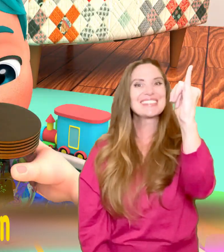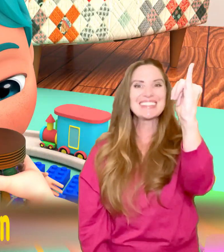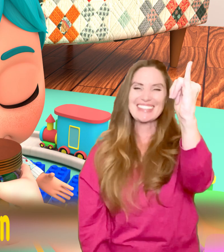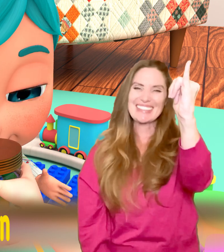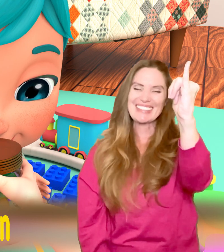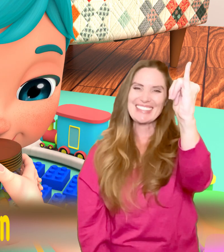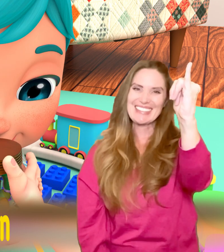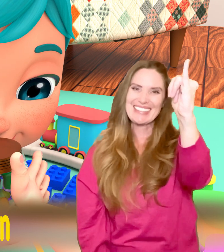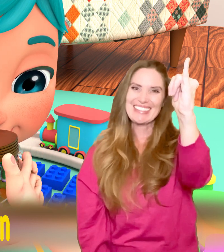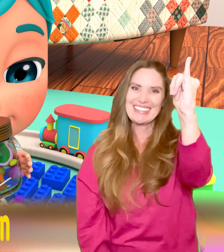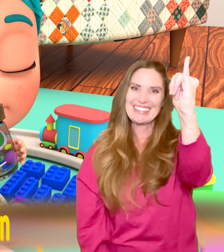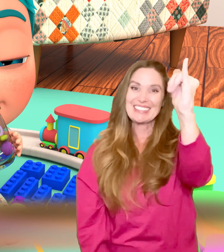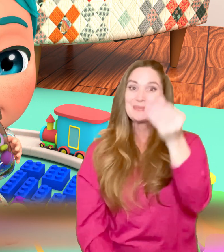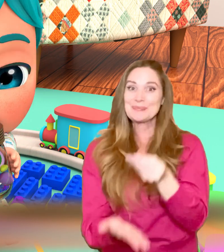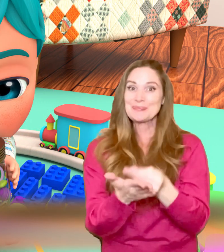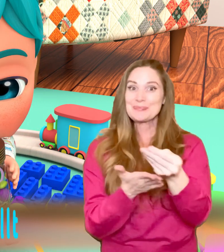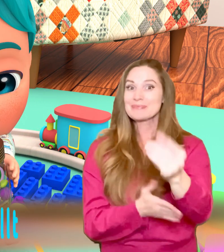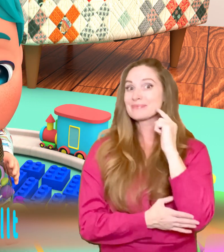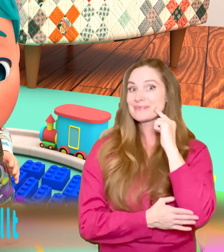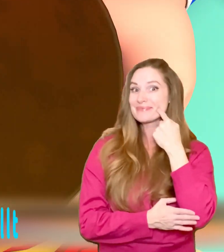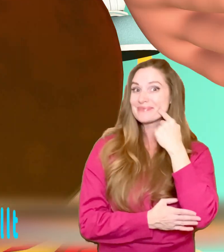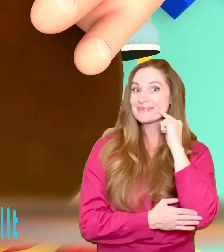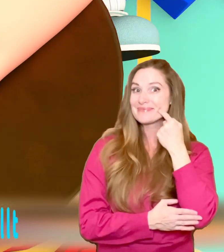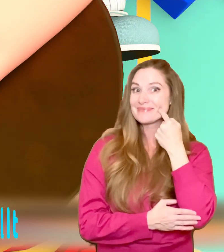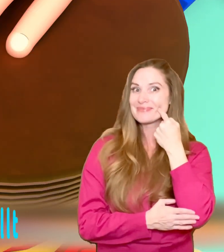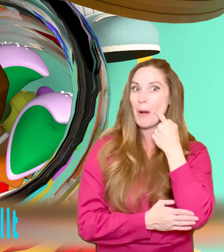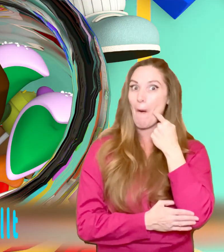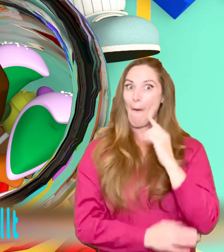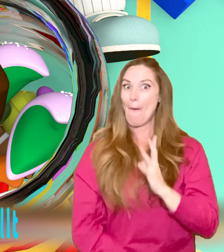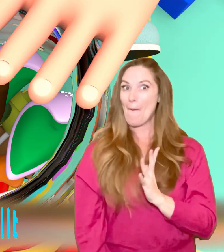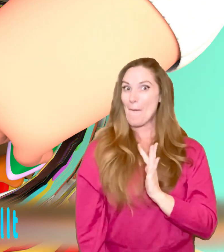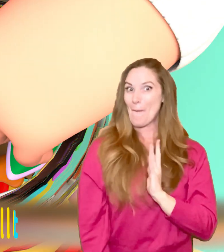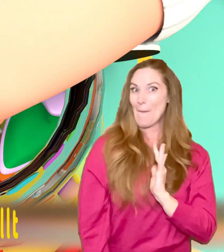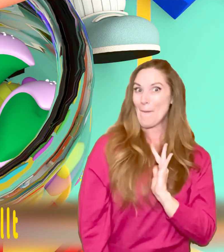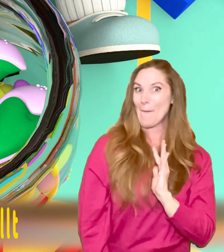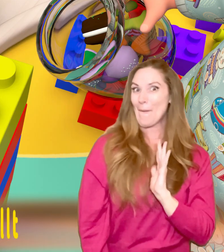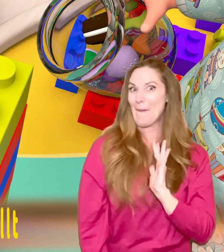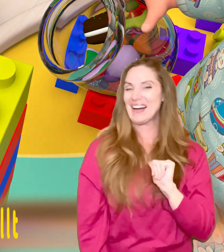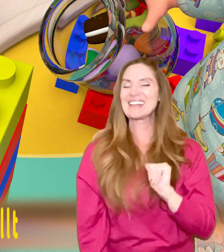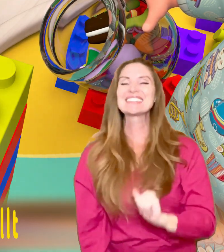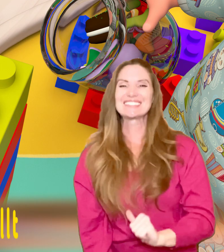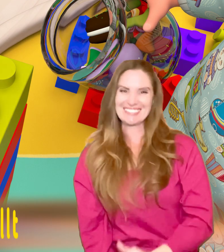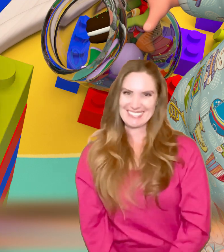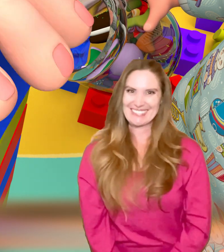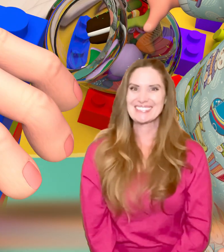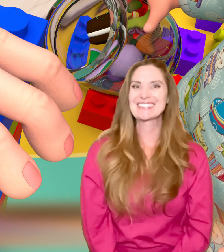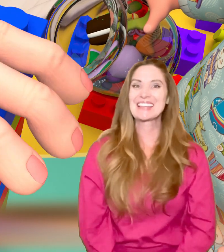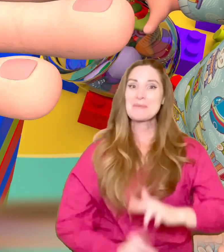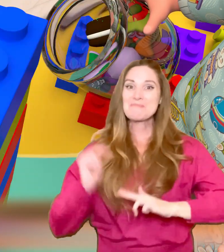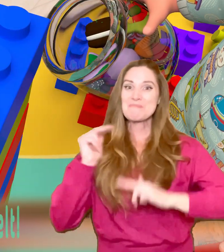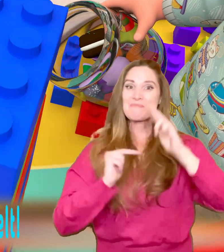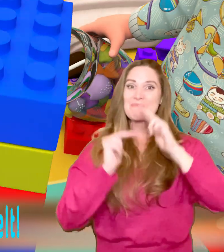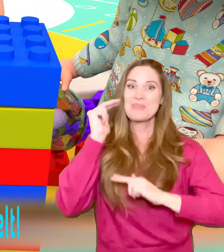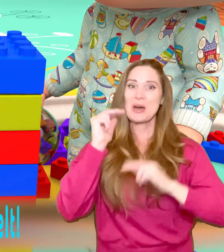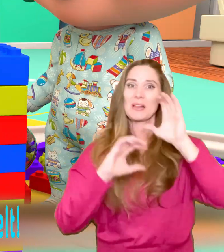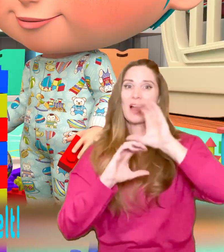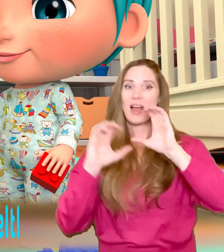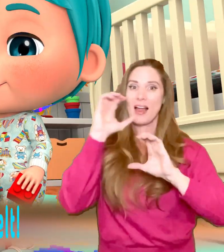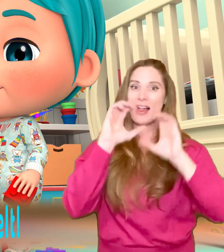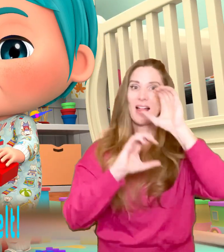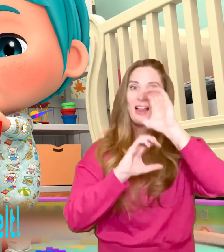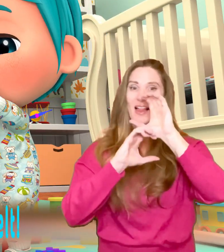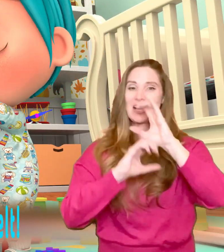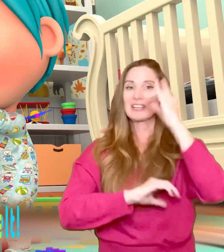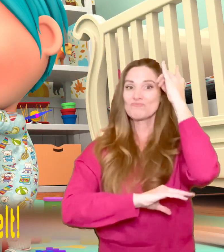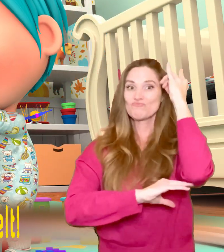Beginn. Kauft mir Bonbons, tut, was ihr gefällt, und baut mit mir die ersten